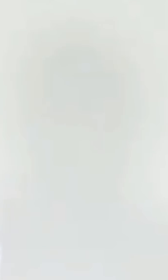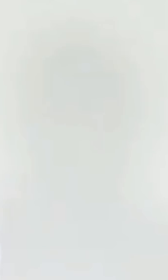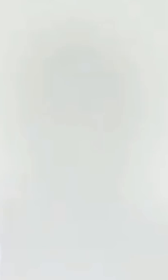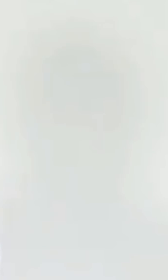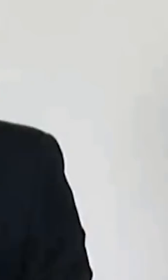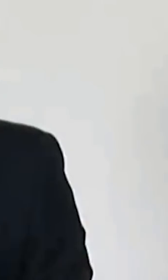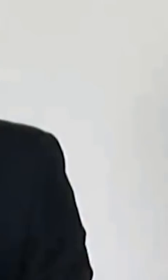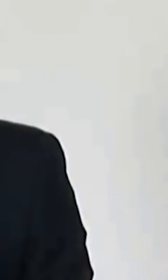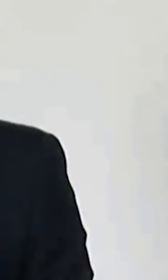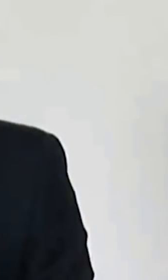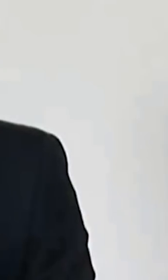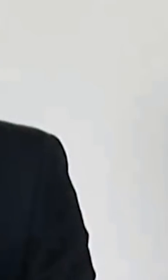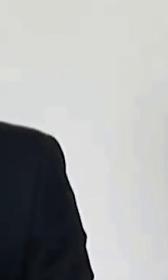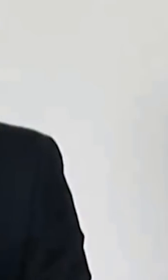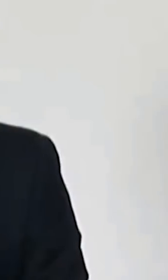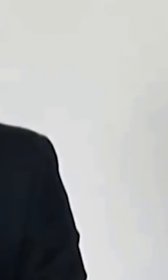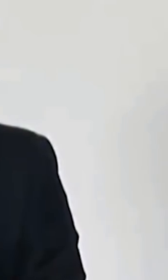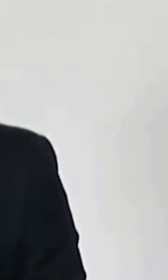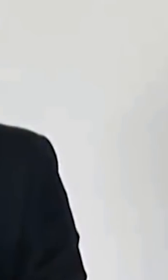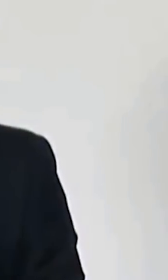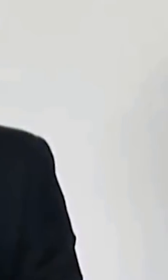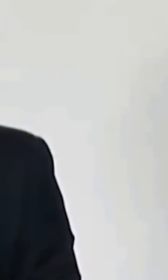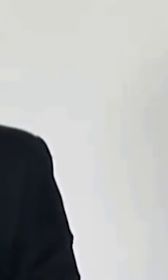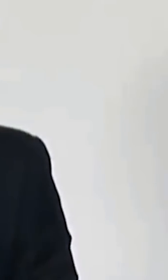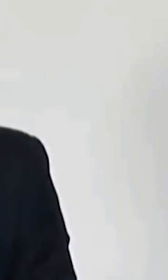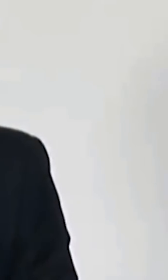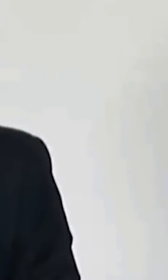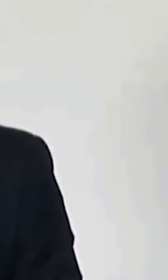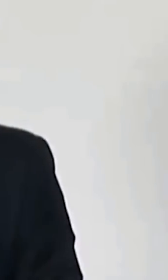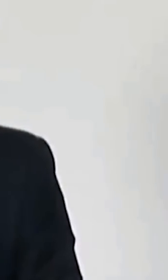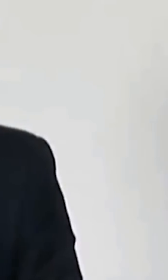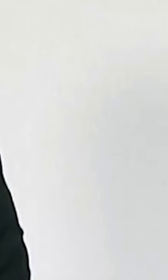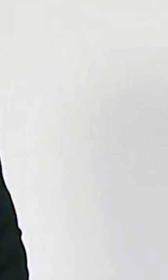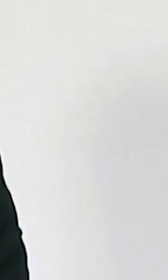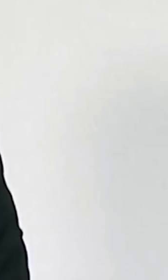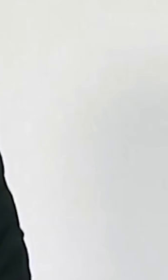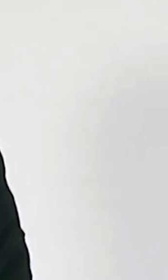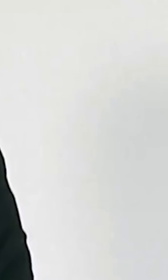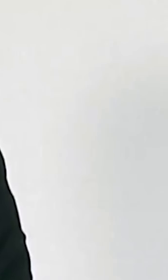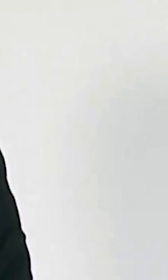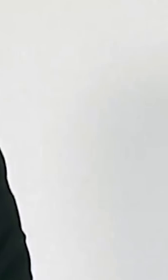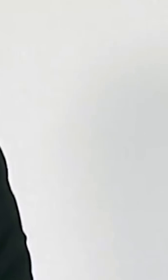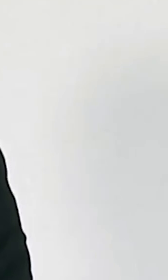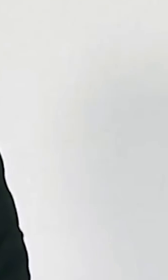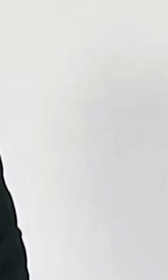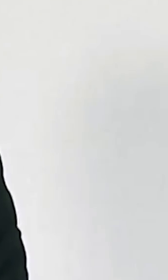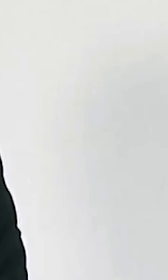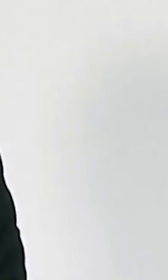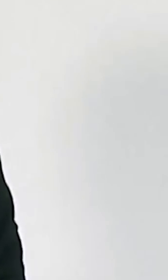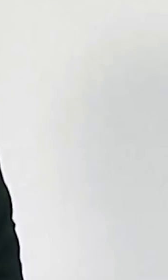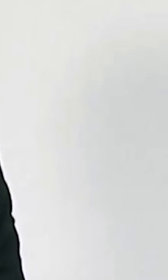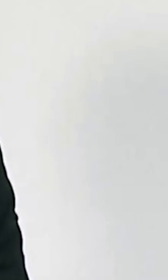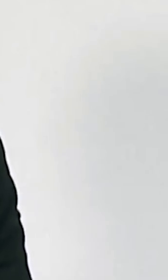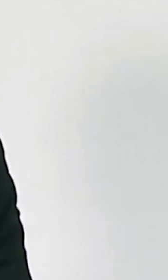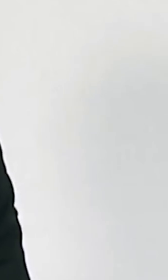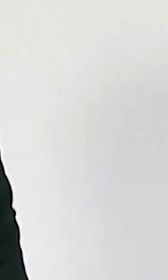et 105 écoles. Nous ne fermons, n'avons fermé et ne fermerions les écoles qu'en dernière nécessité. D'ici la mi-avril, c'est-à-dire d'ici 3 semaines, nous